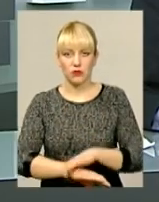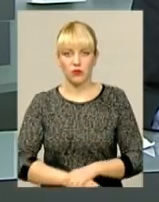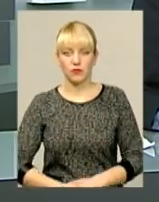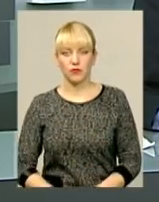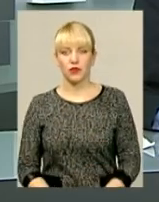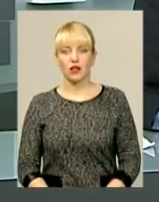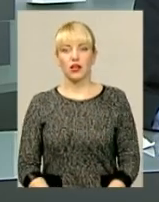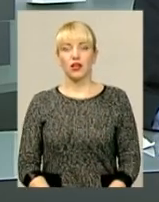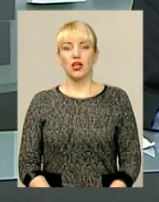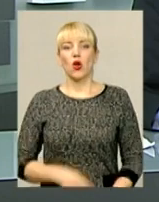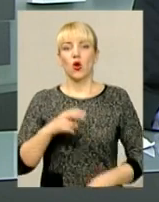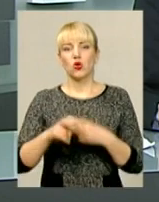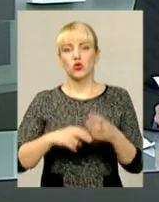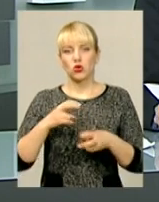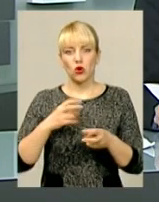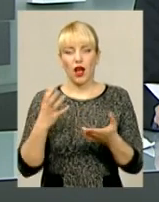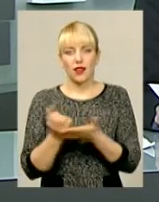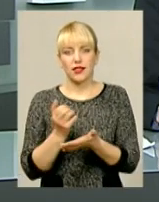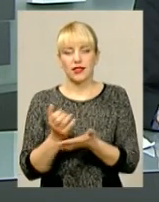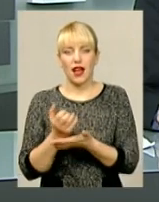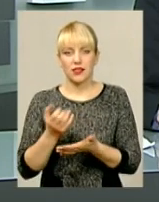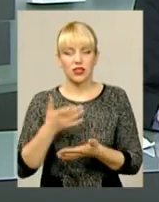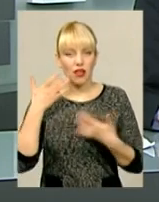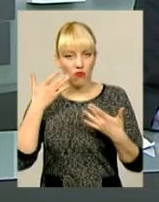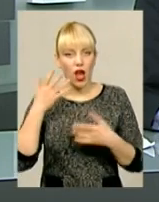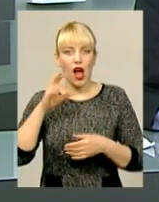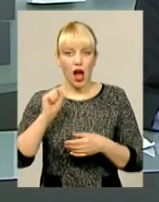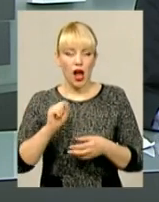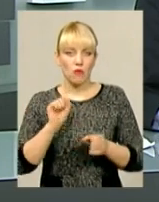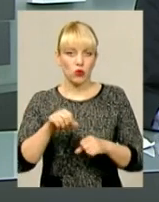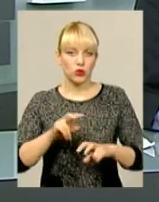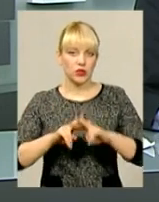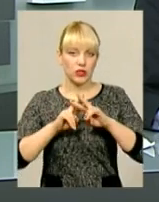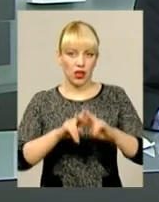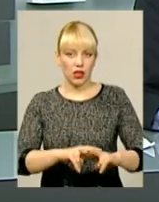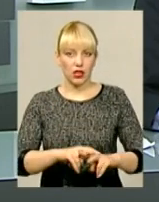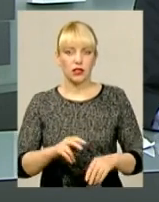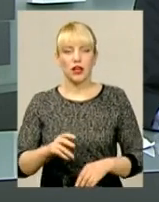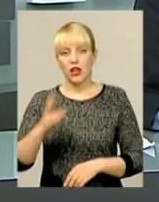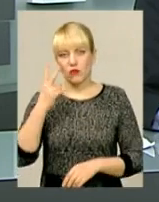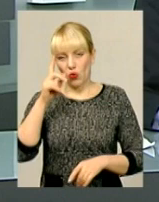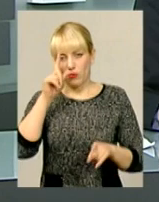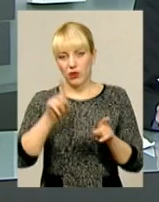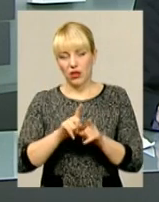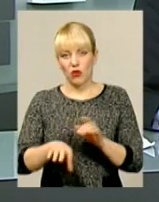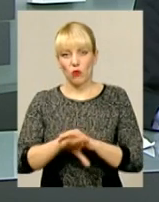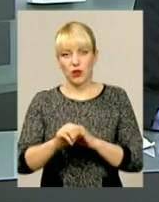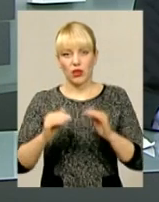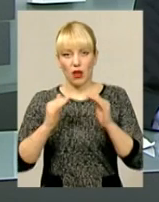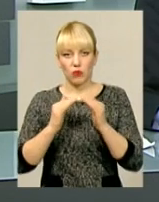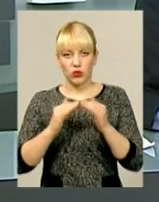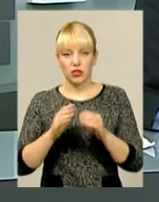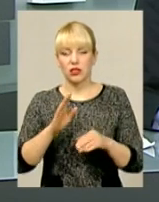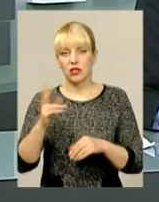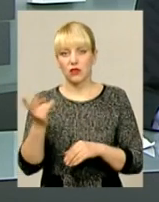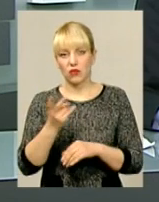Шукали легкої наживи, натомість можуть сісти за грати. У Хмельницькому районі двоє братів обікрали дачний будинок. До слова, парочка